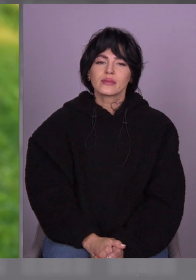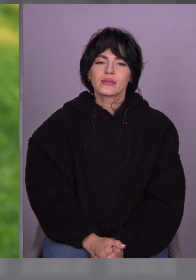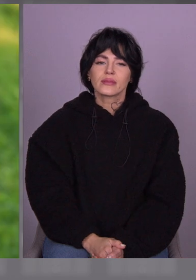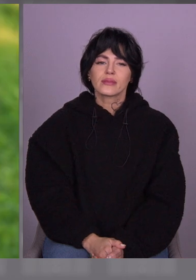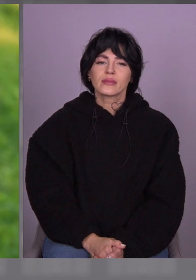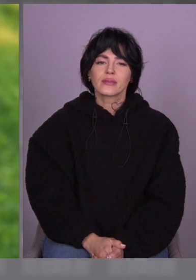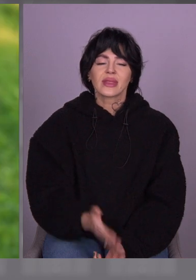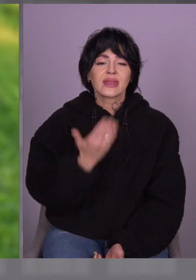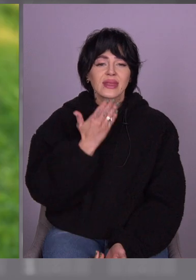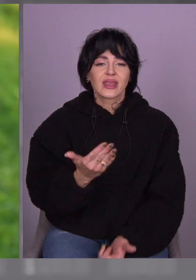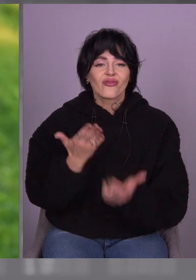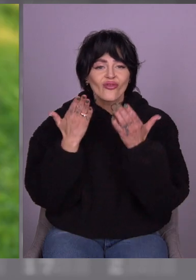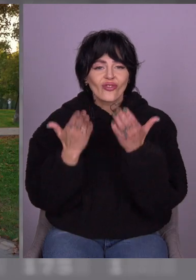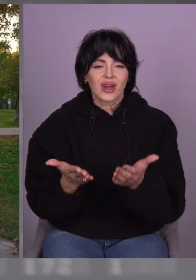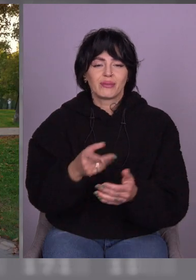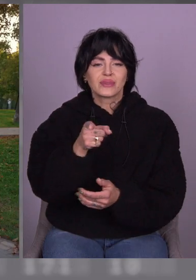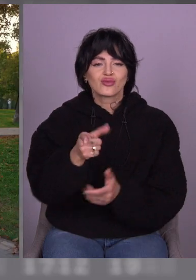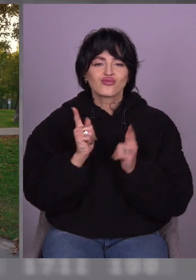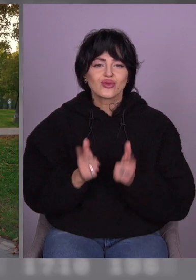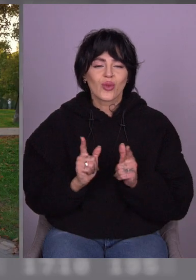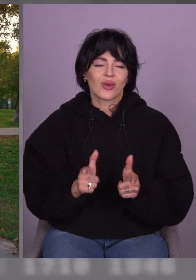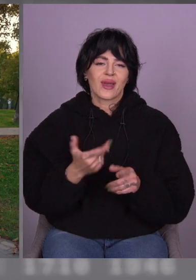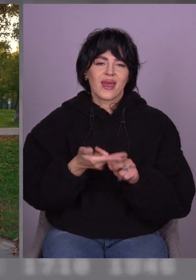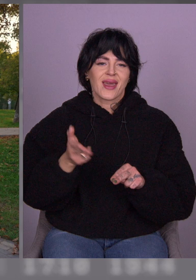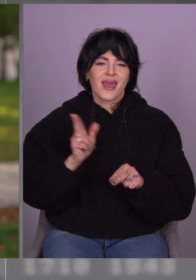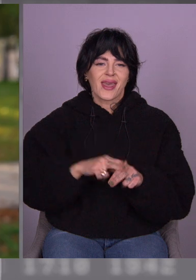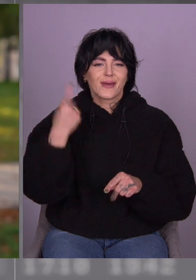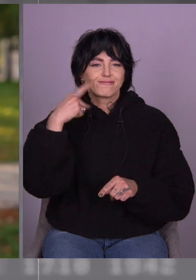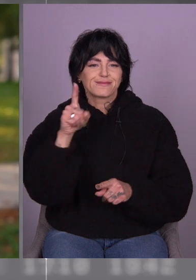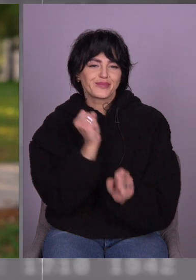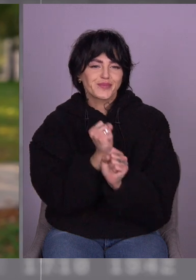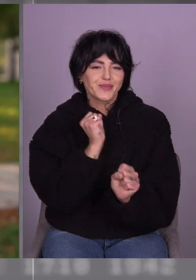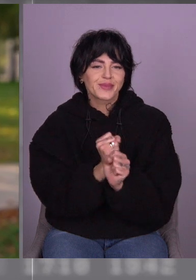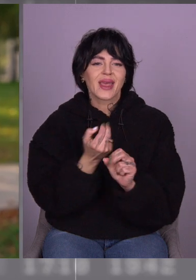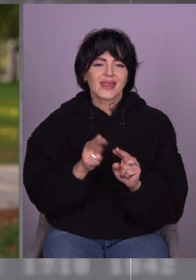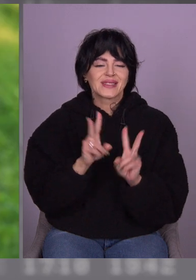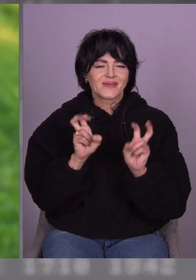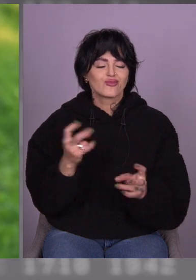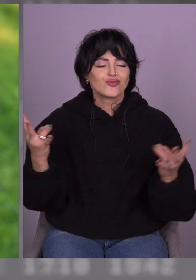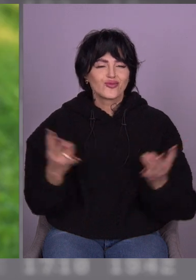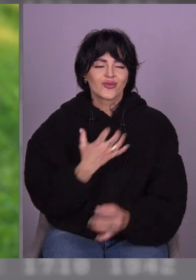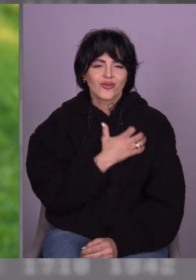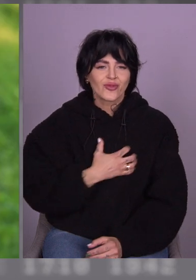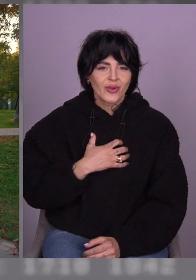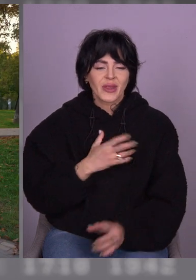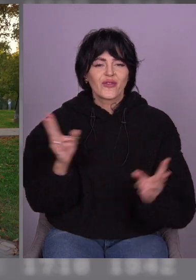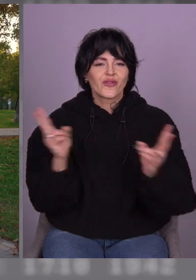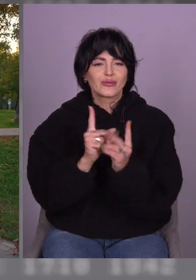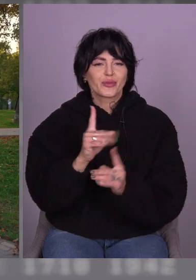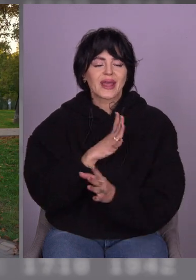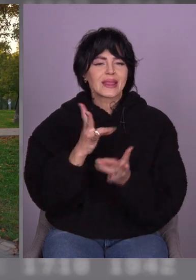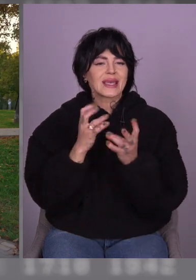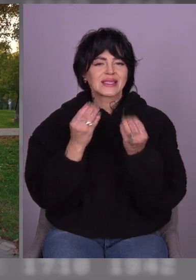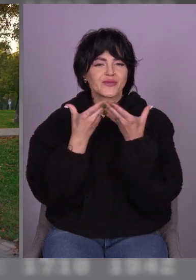Дякую вам, Галла, що ви погодилися на цю авантюру. Вона того вартує. Зробити цю зустріч незабутньою. Так,